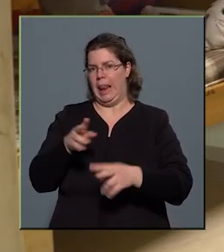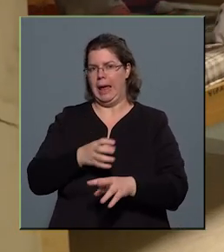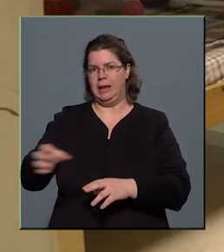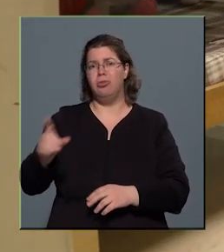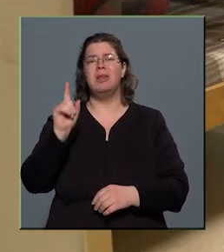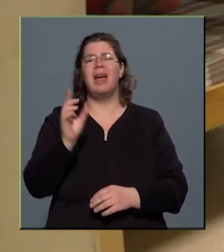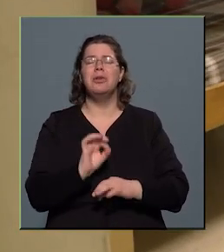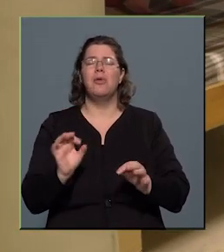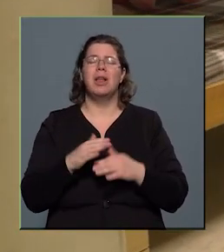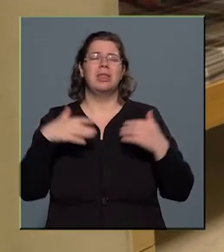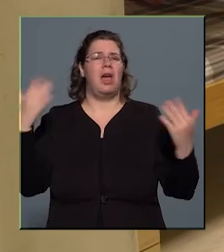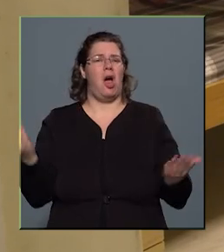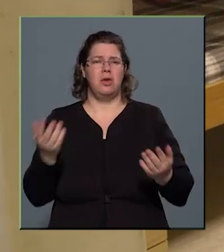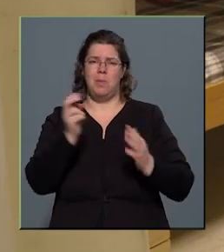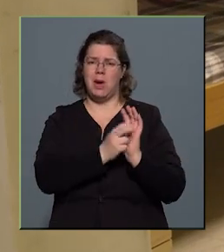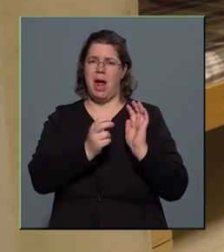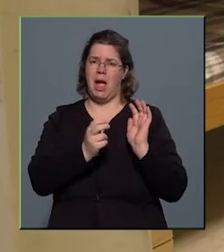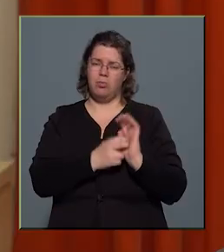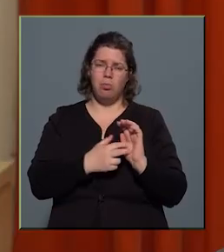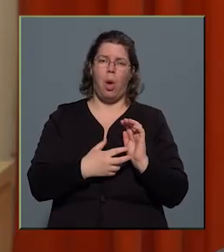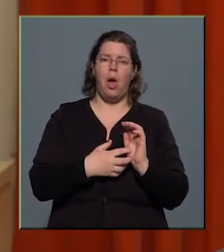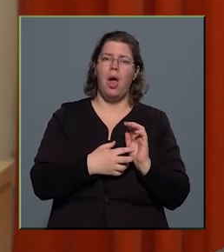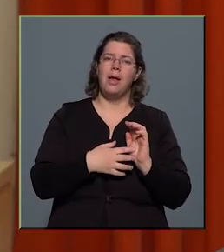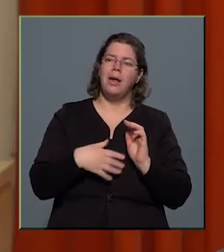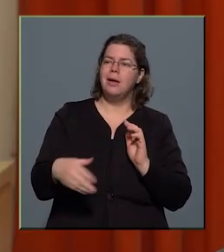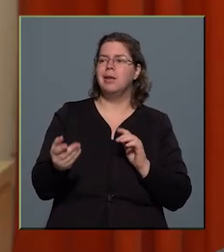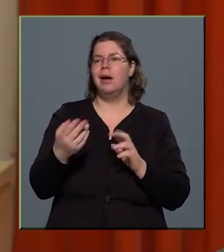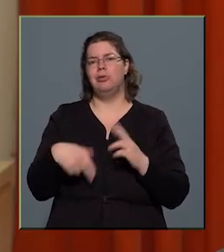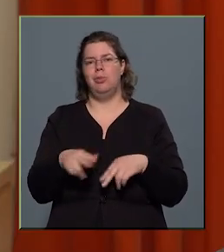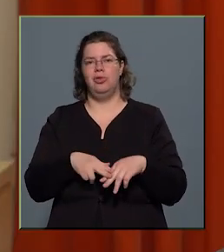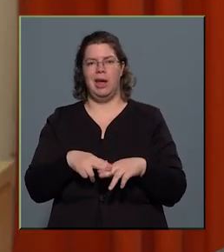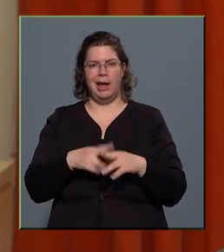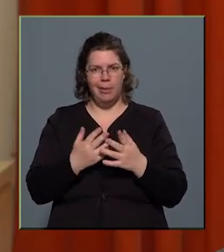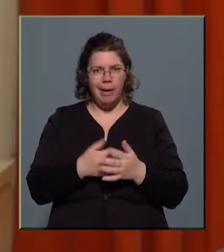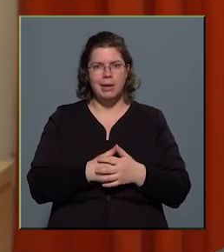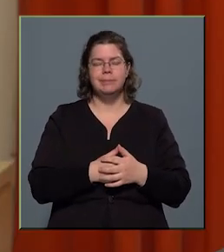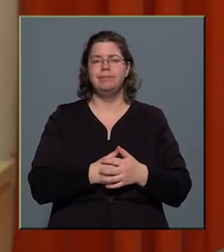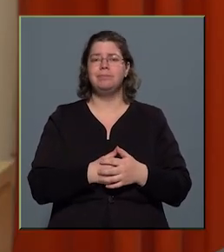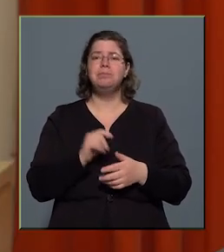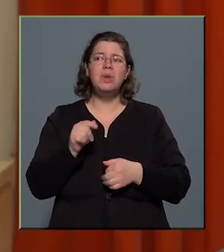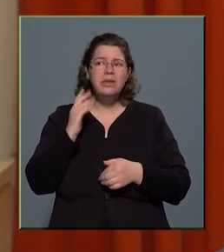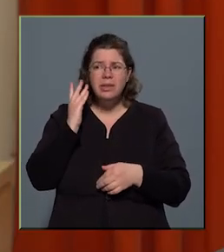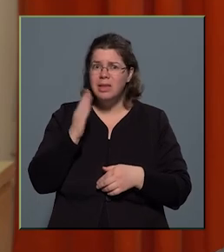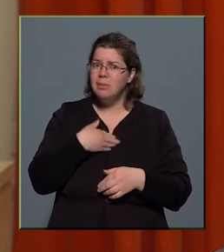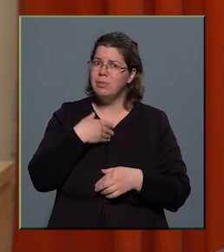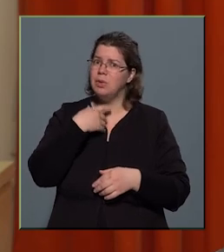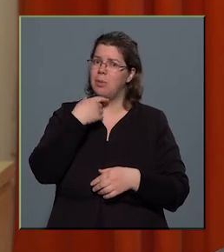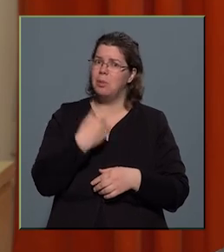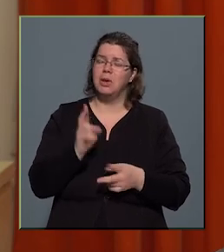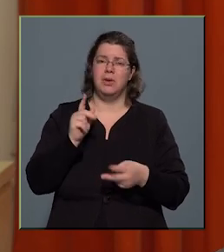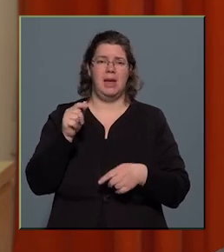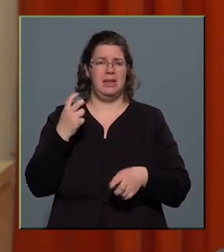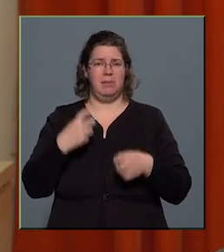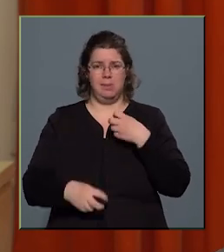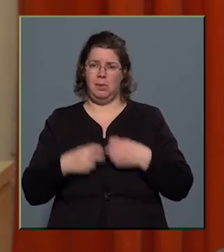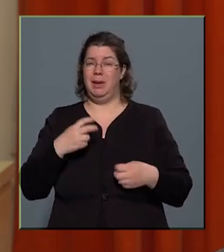jóval nagyobb arányba kerülnek haza, elsöprött többségük haza kerül. Azt nem tudom mondani, hogy ez a probléma